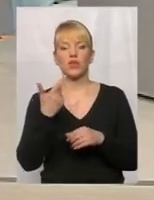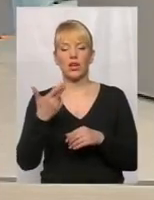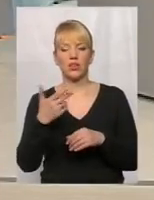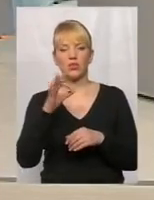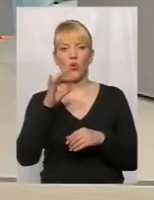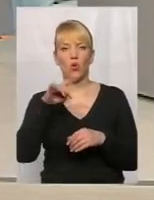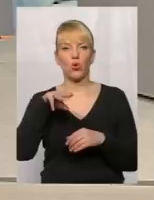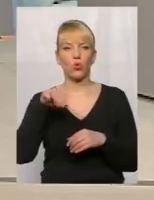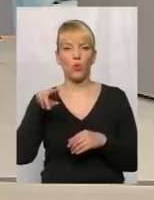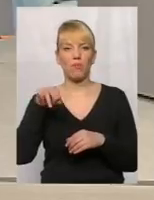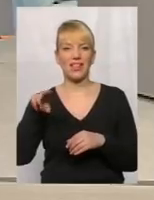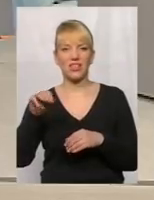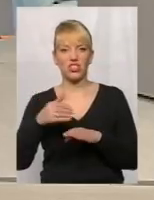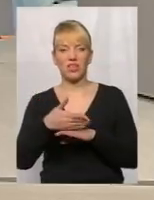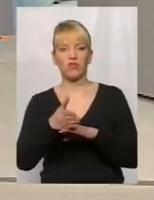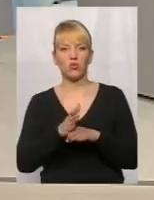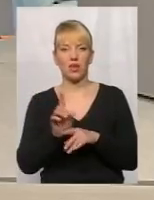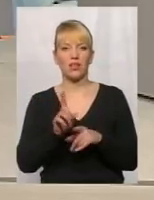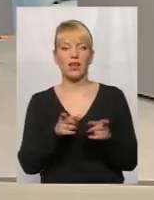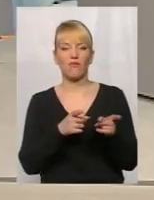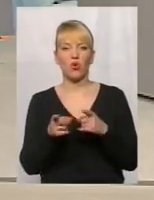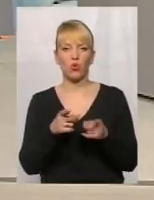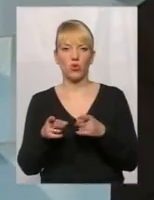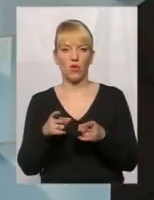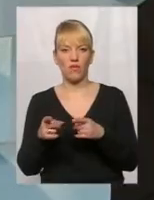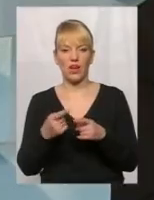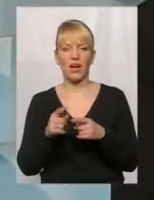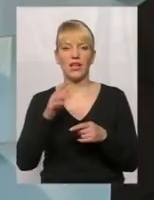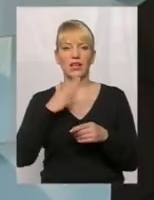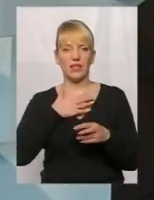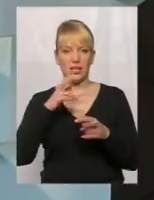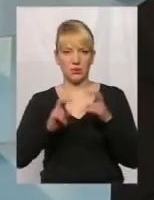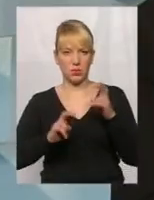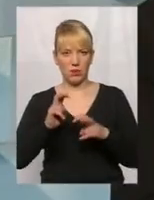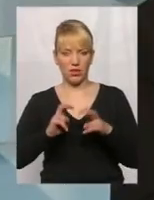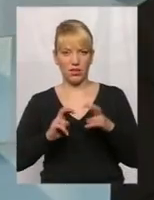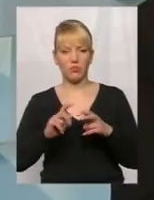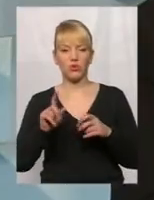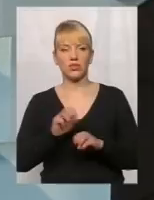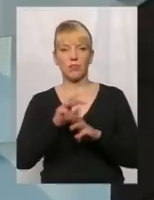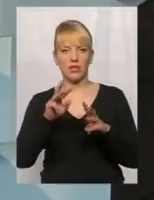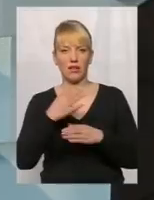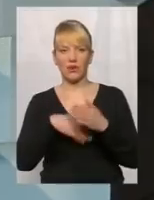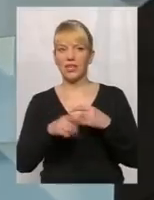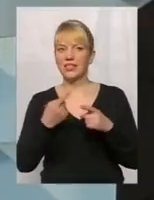виготовляє підприємство і забезпечує людей з інвалідністю нашої області, воно не залежить від того, є в нас комплекс чи